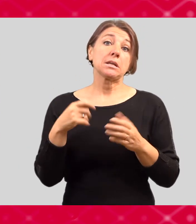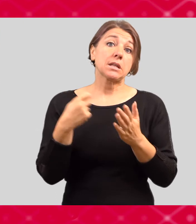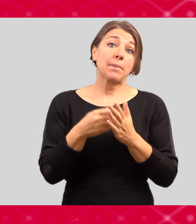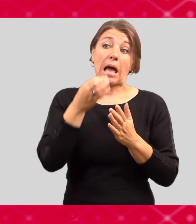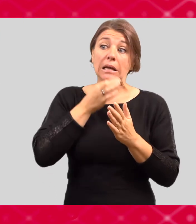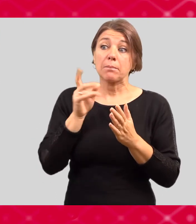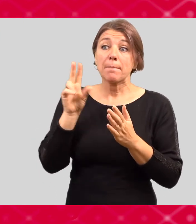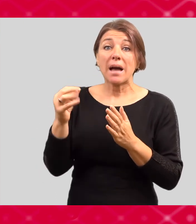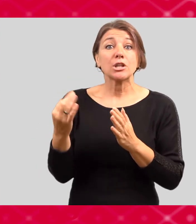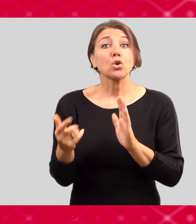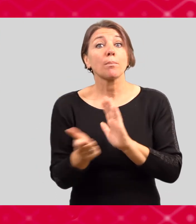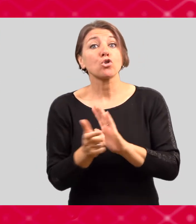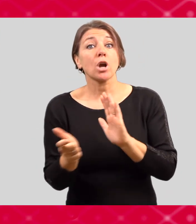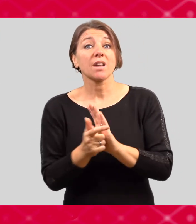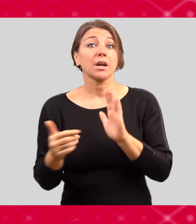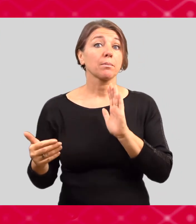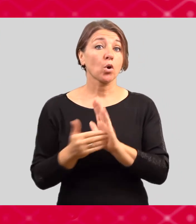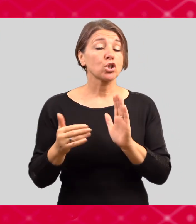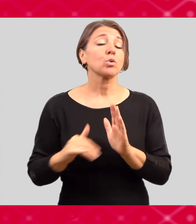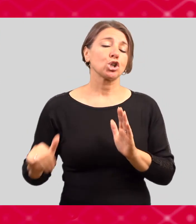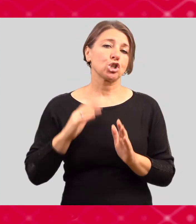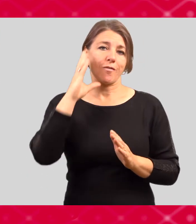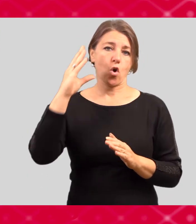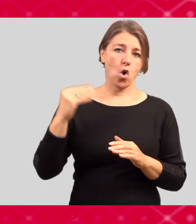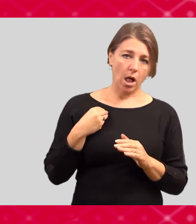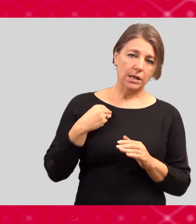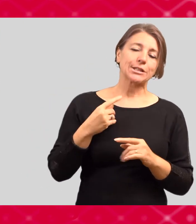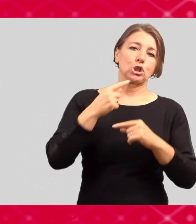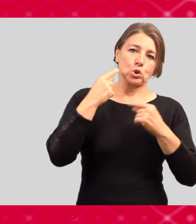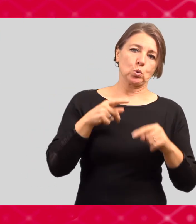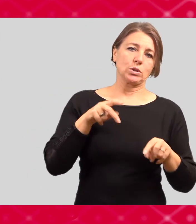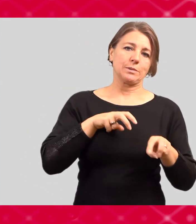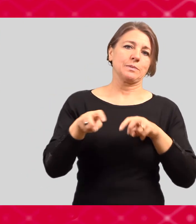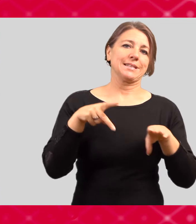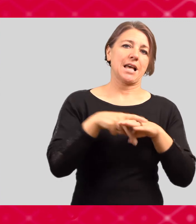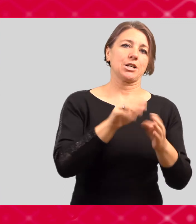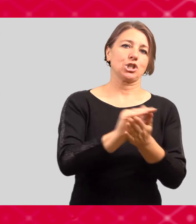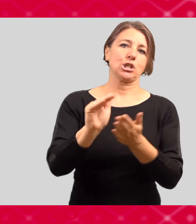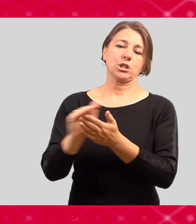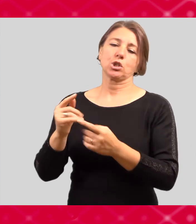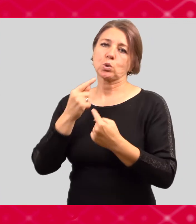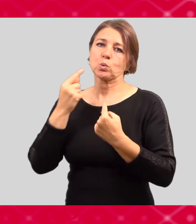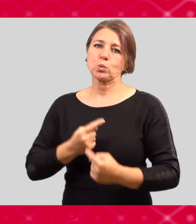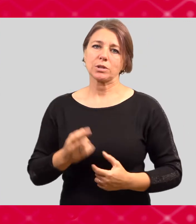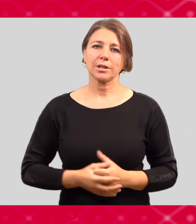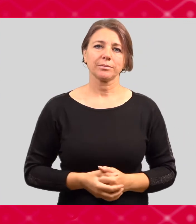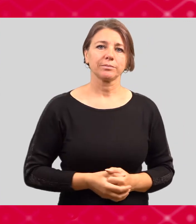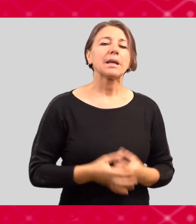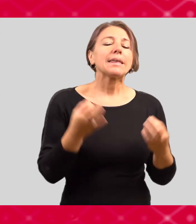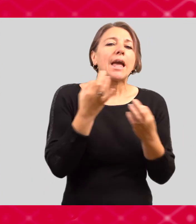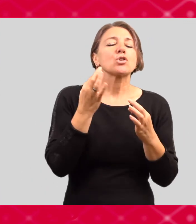určitě, pokud byste měli nějaký požadavek speciální nebo prozbu, tak určitě se na nás obraťte a